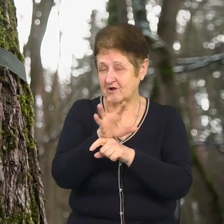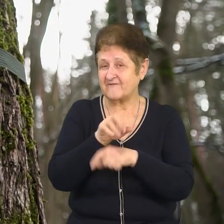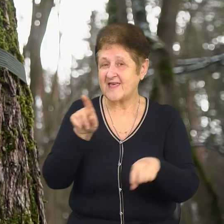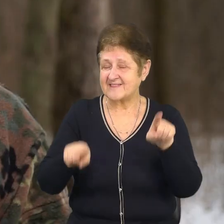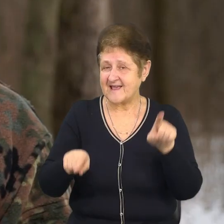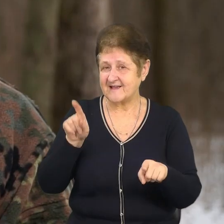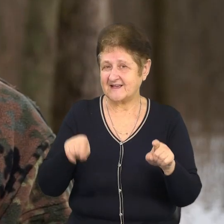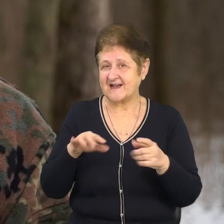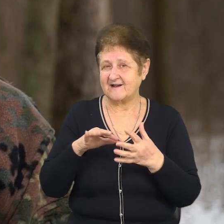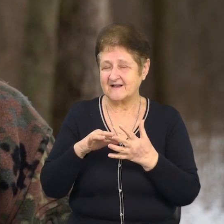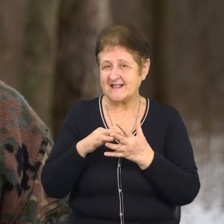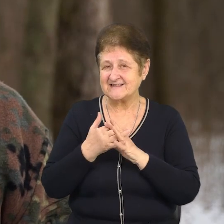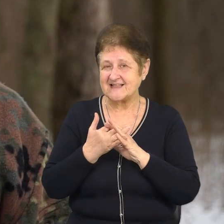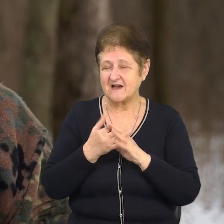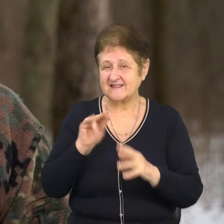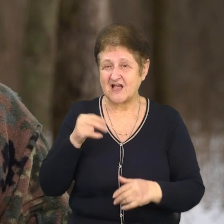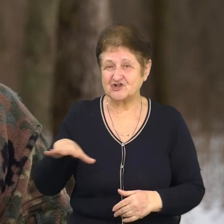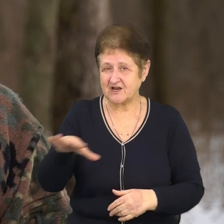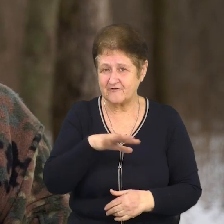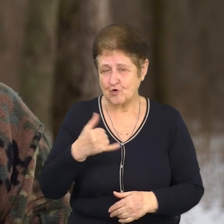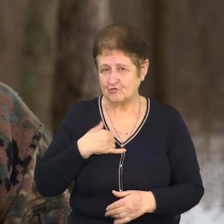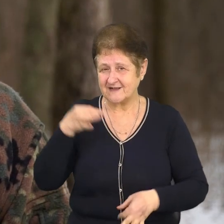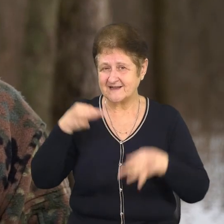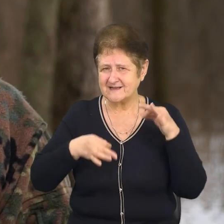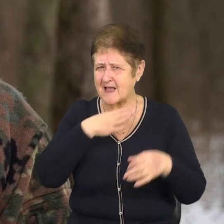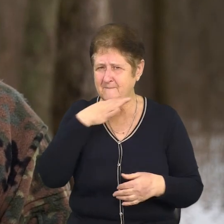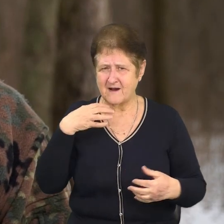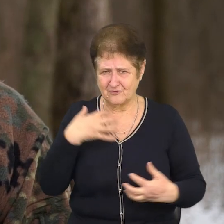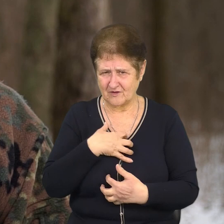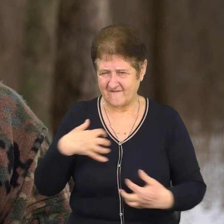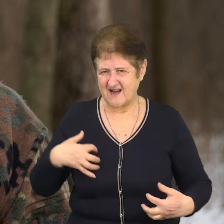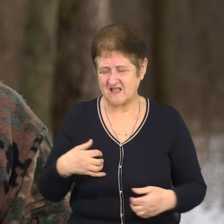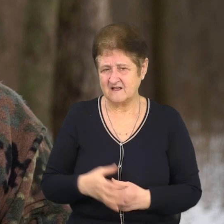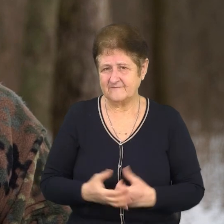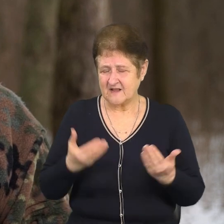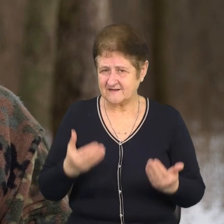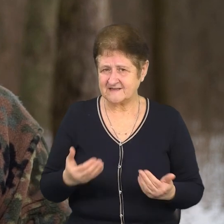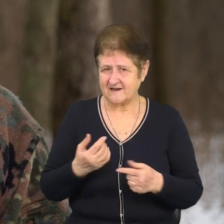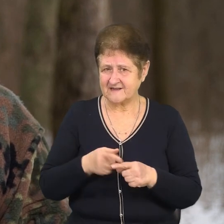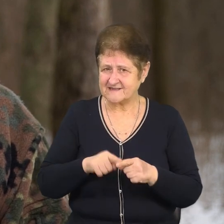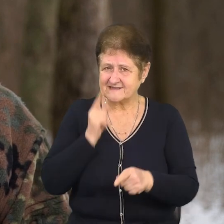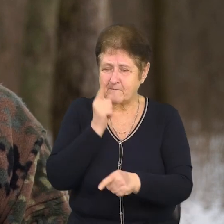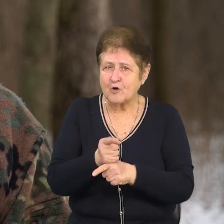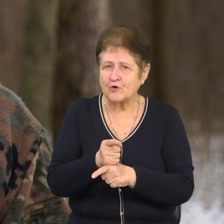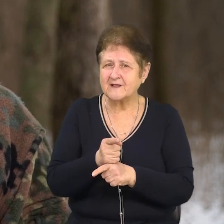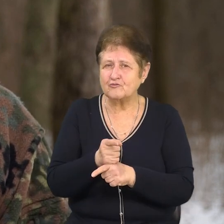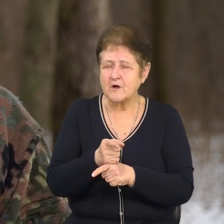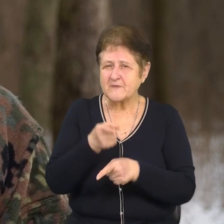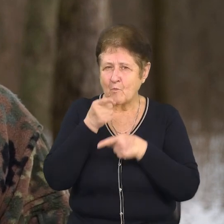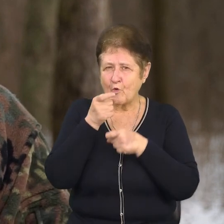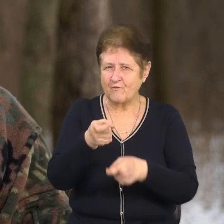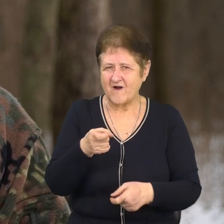Чернігівщини. В наших лісах дуже багато тварин. Зараз це взагалі заборонено полювання пішло на користь.